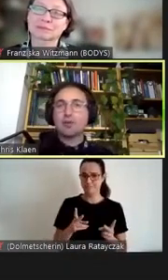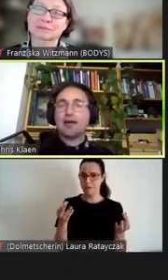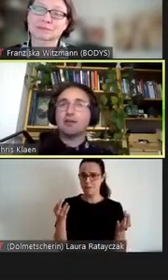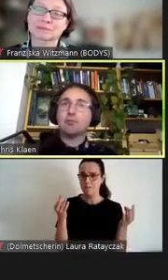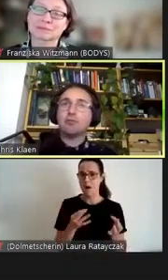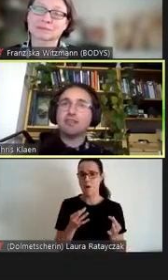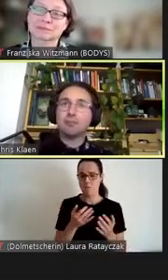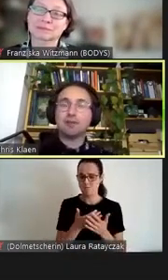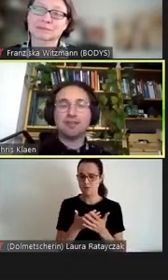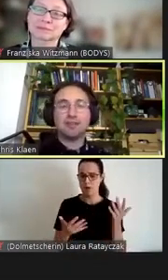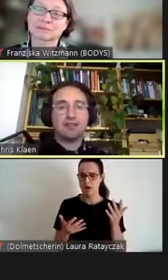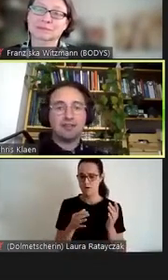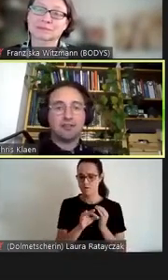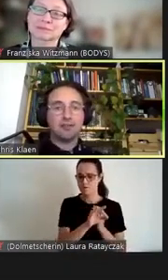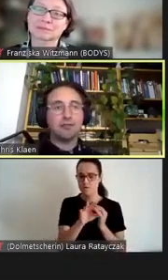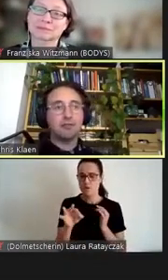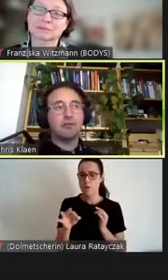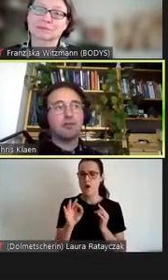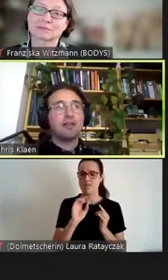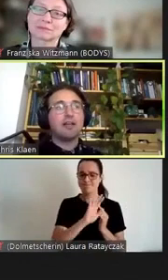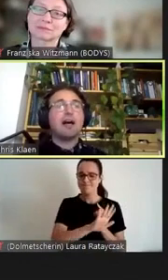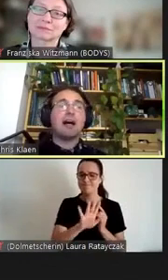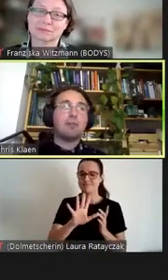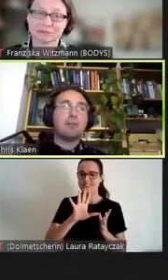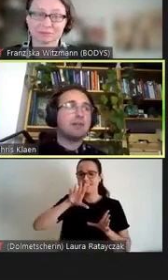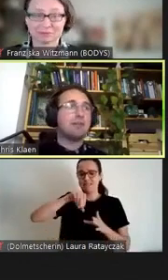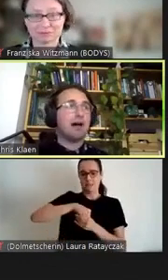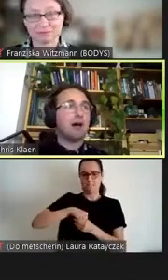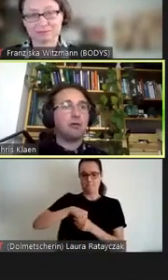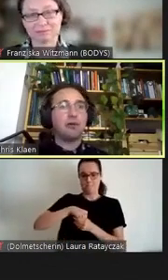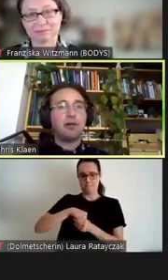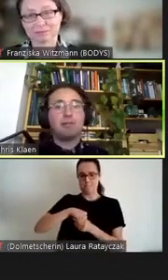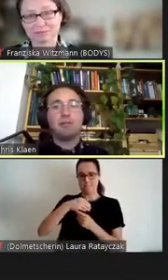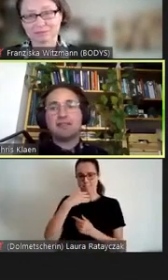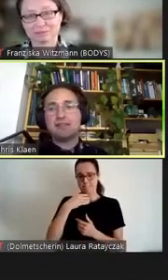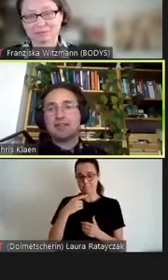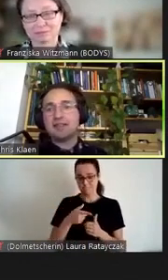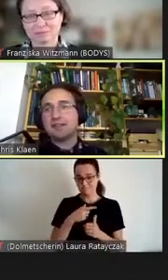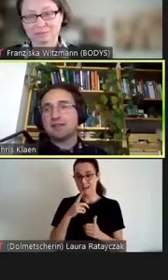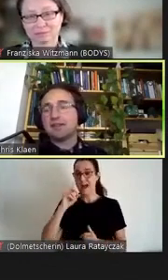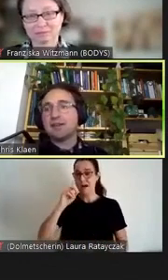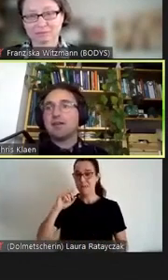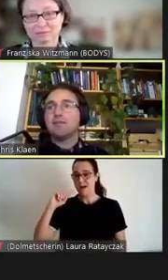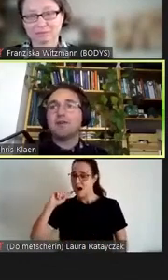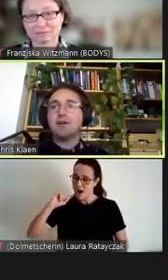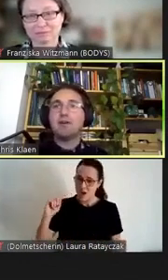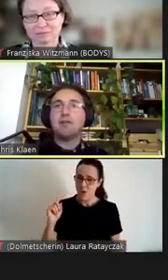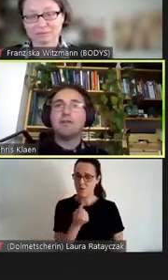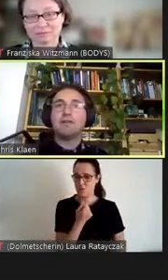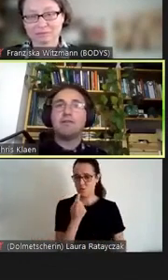gerechtere Sprache, um sich repräsentiert zu fühlen, aber eben auch mitdenken,